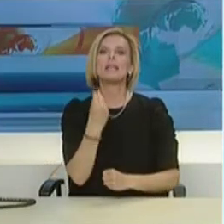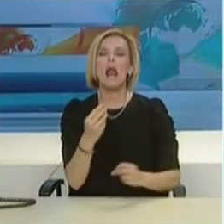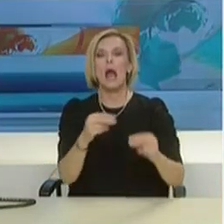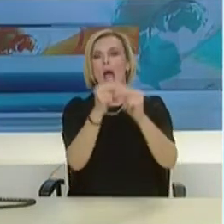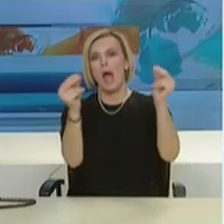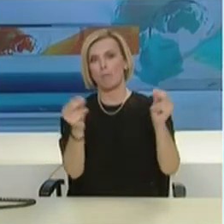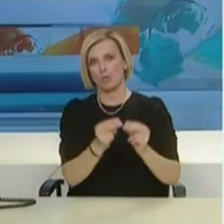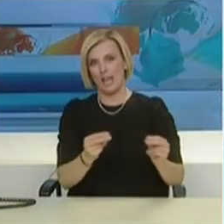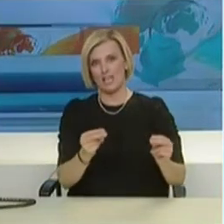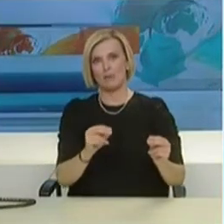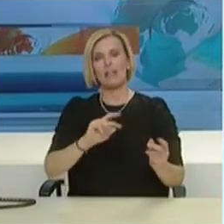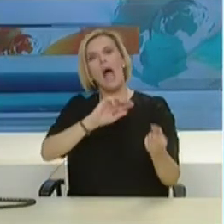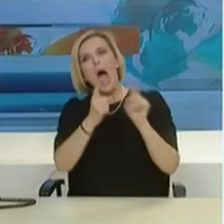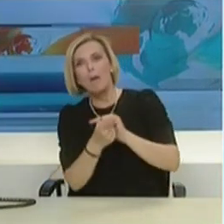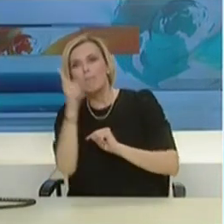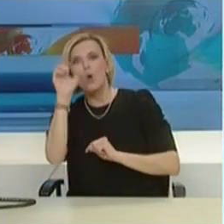στα ξένα κράτη.